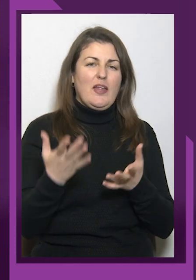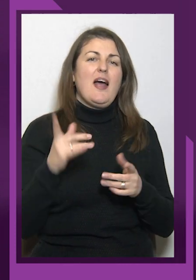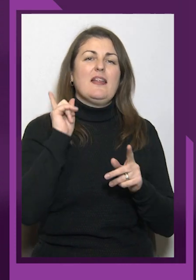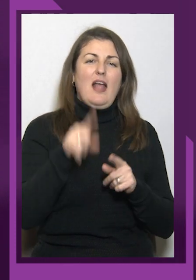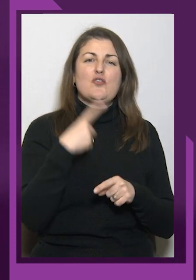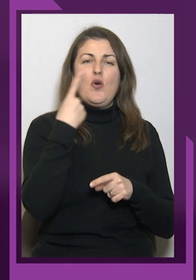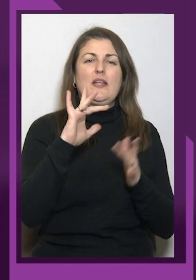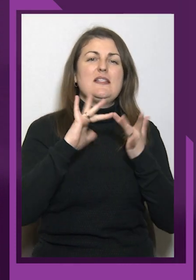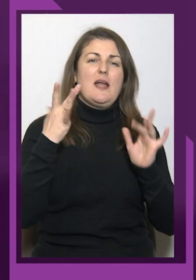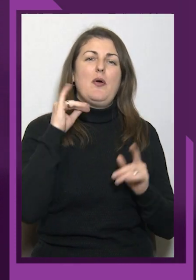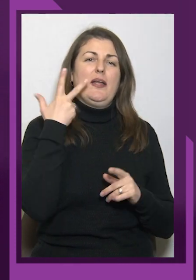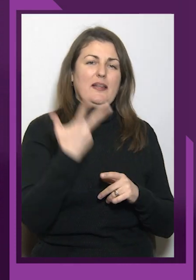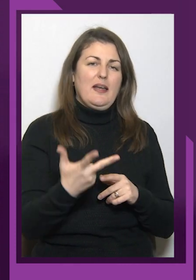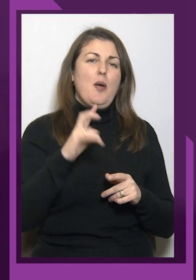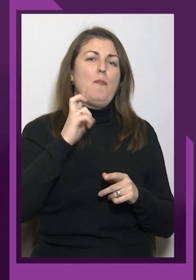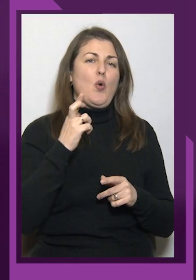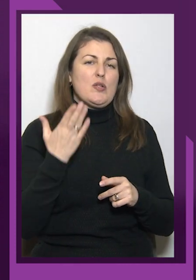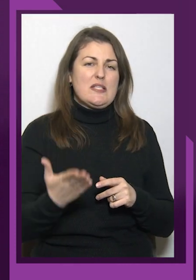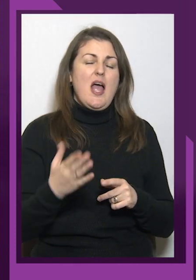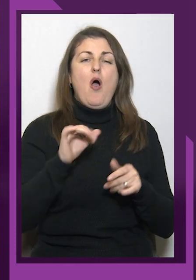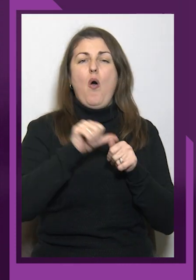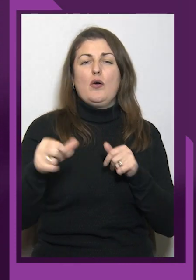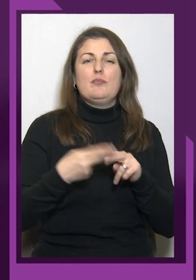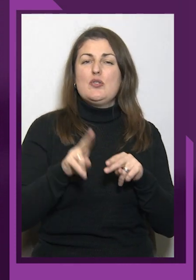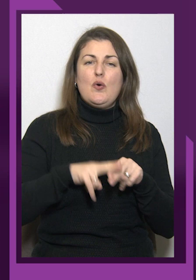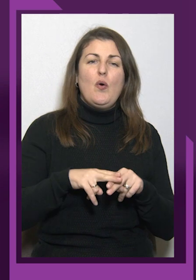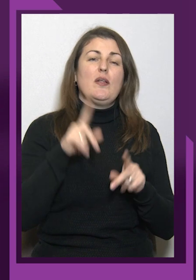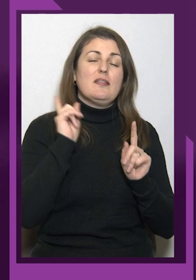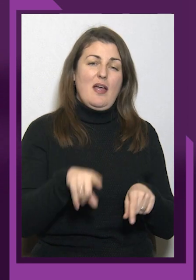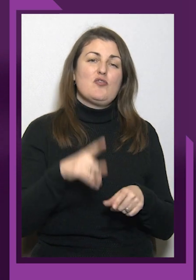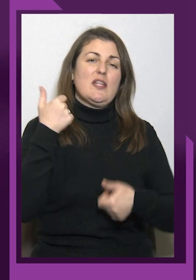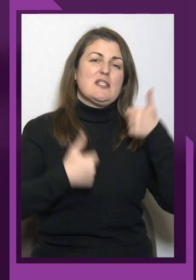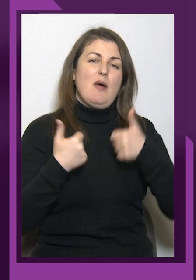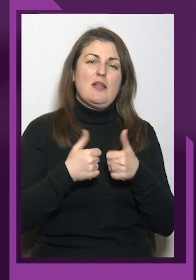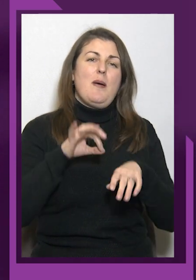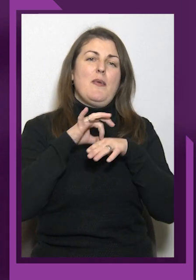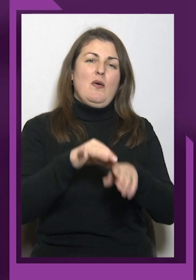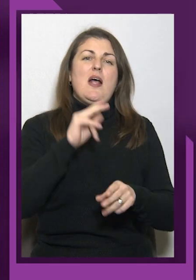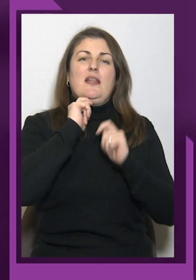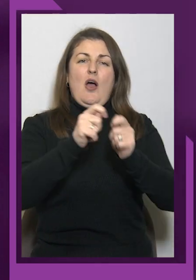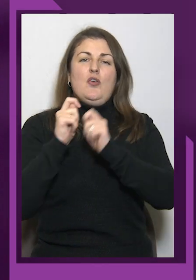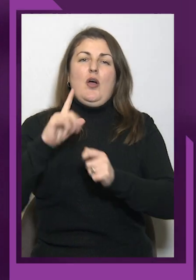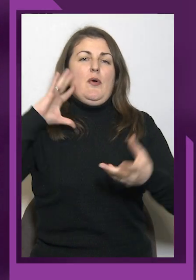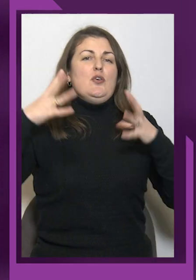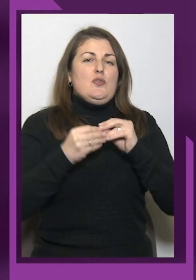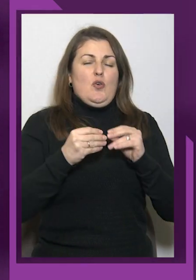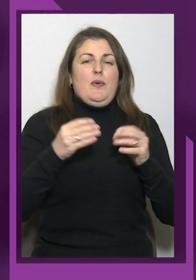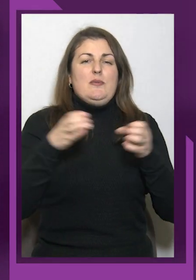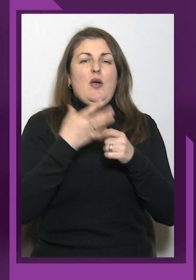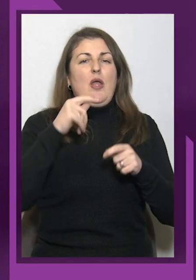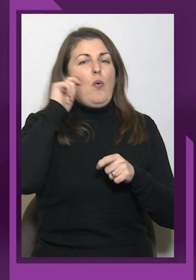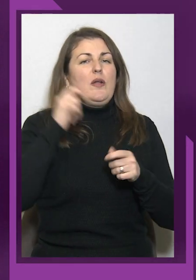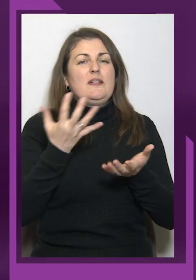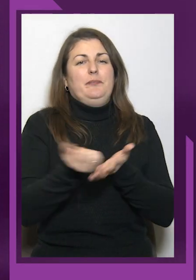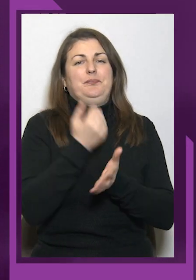1 срібло і 3 бронзи. Окрім цього, також на змаганнях проводилось нагородження по сумі спроб, де українці вибороли